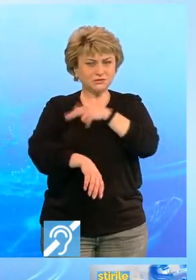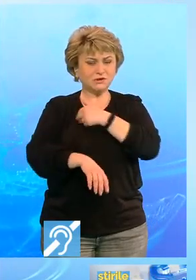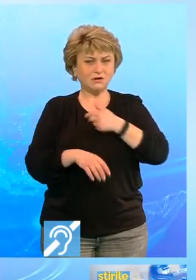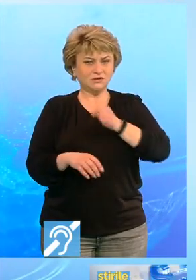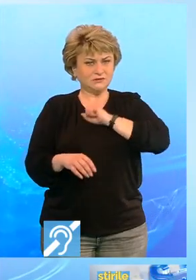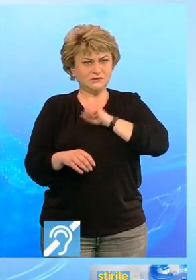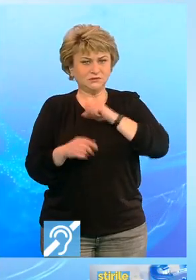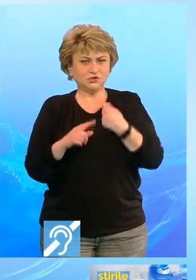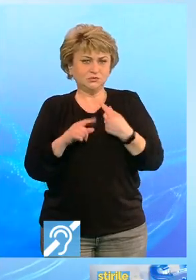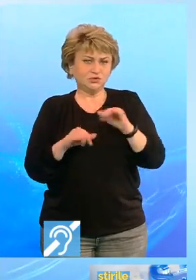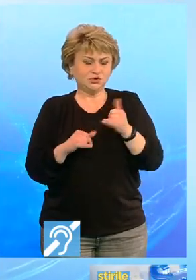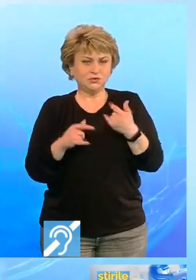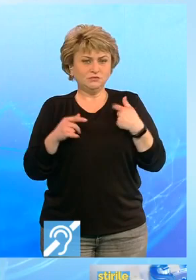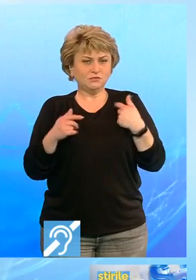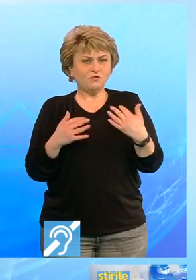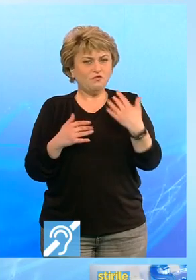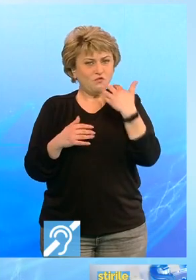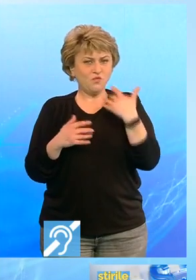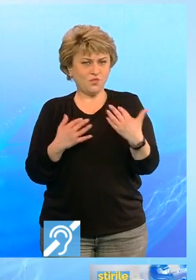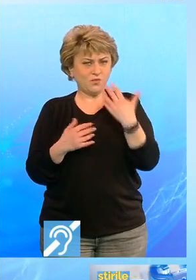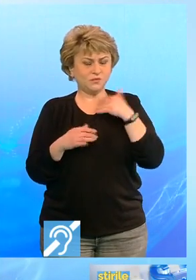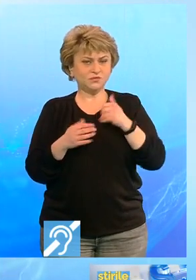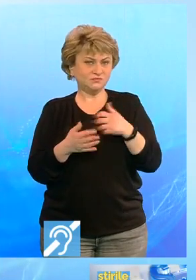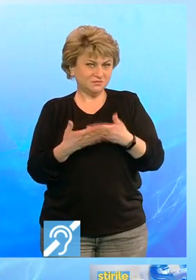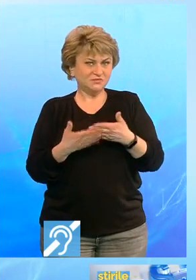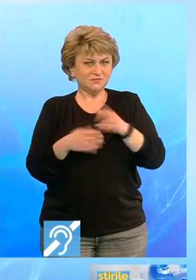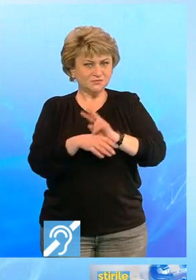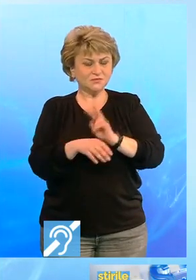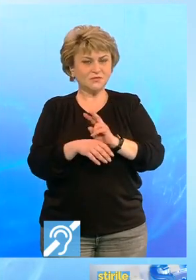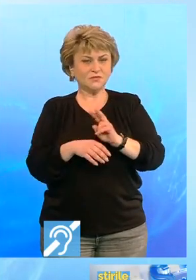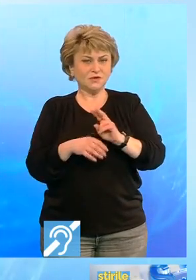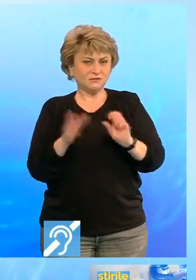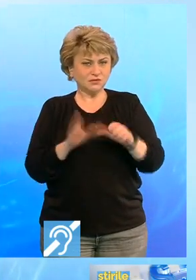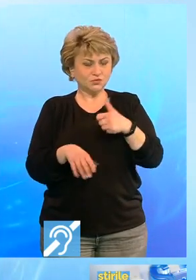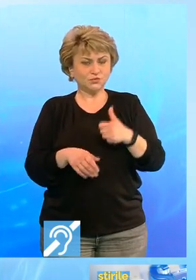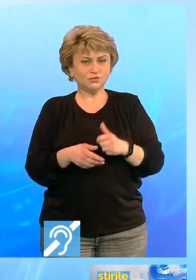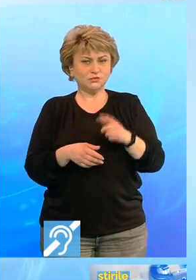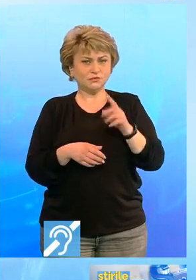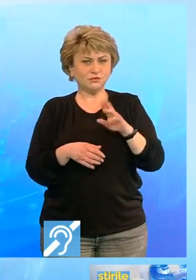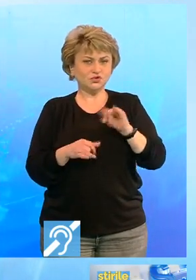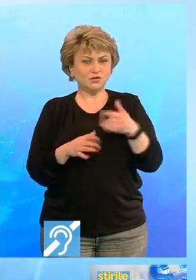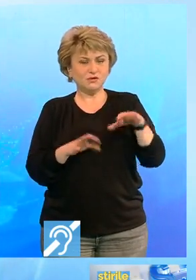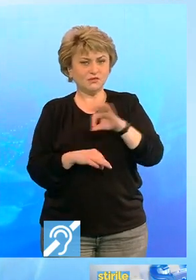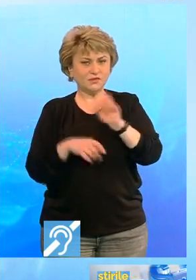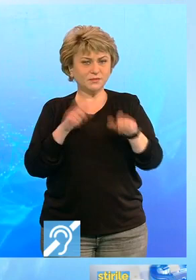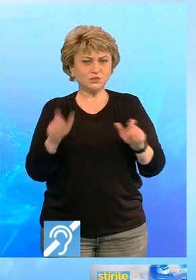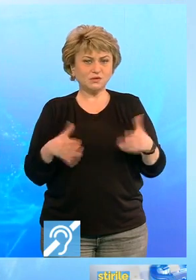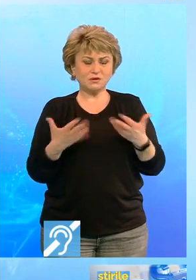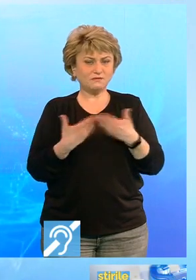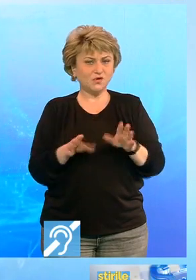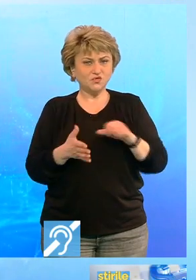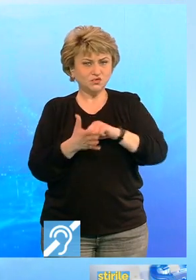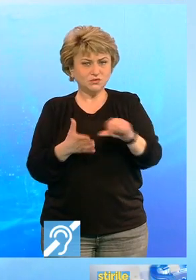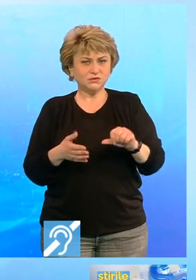sau intoxicați cu fum. Au fost șase persoane asistate medical inițial, dar și celelalte persoane care au fost